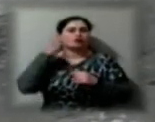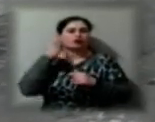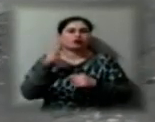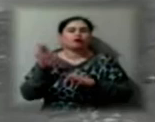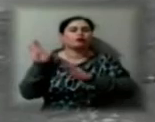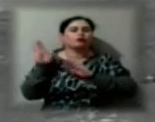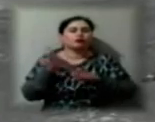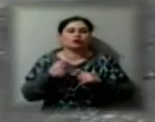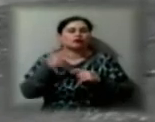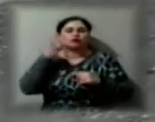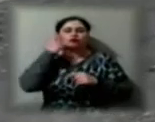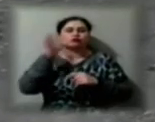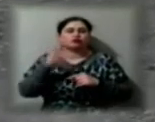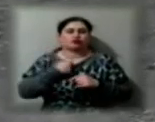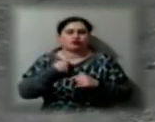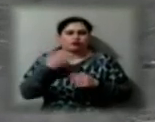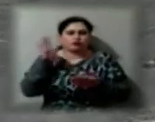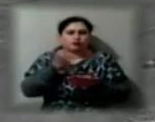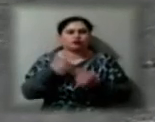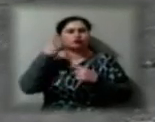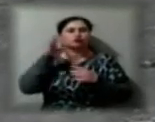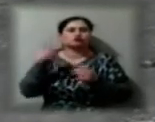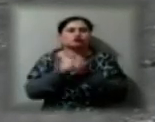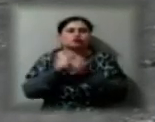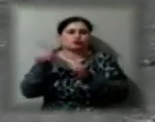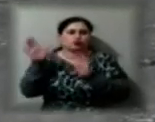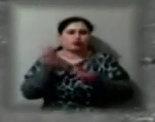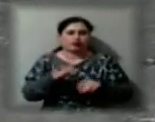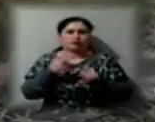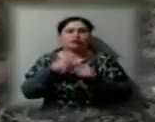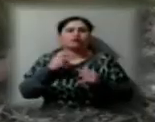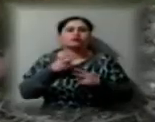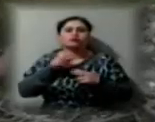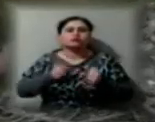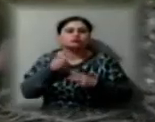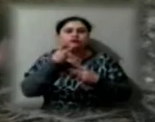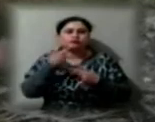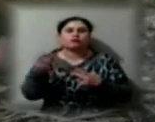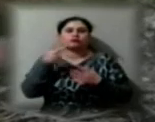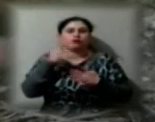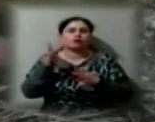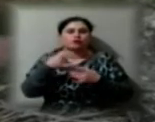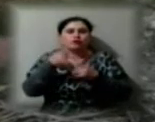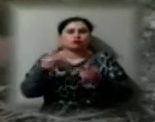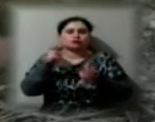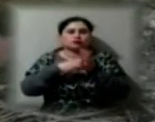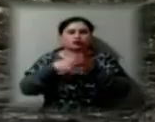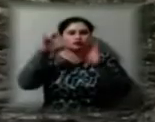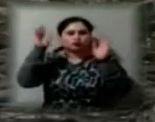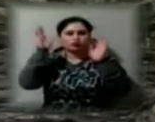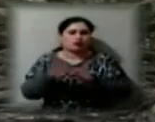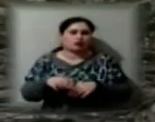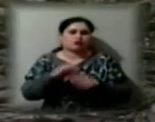думала, що це у мене. Думала в сусіда щось. Вибігла, а воно бачите як? Балкон, скло, все повністю зруйновано.